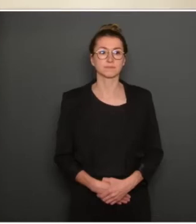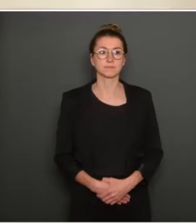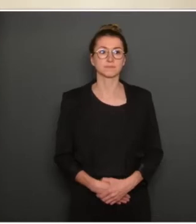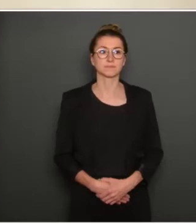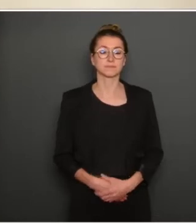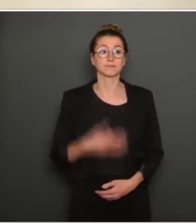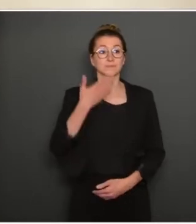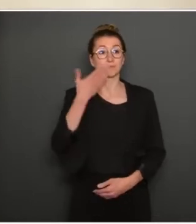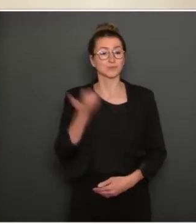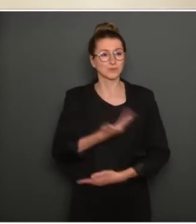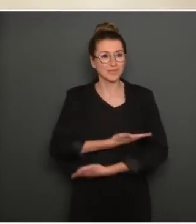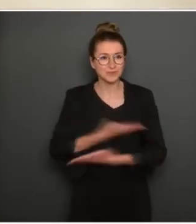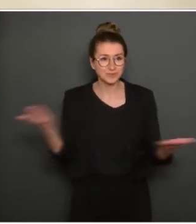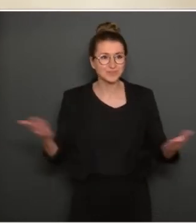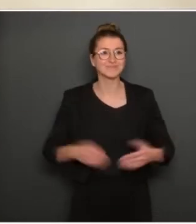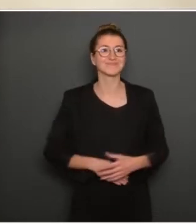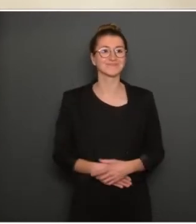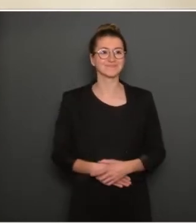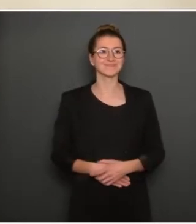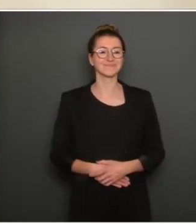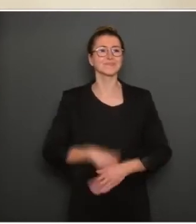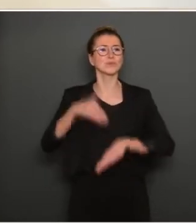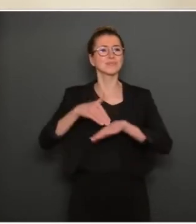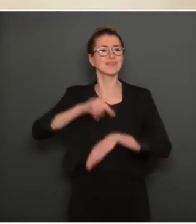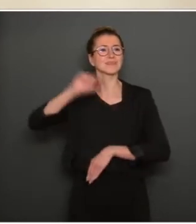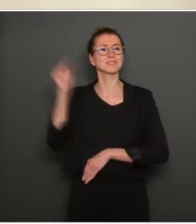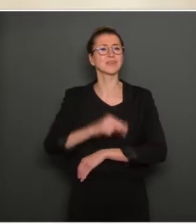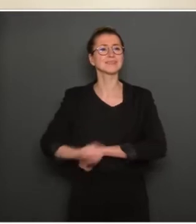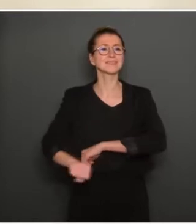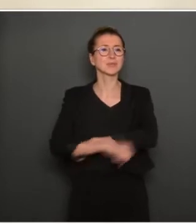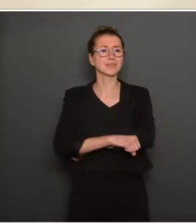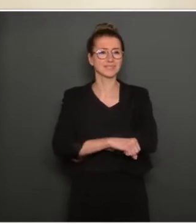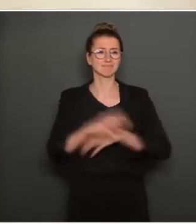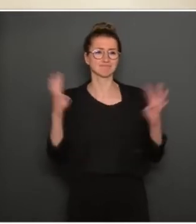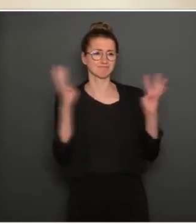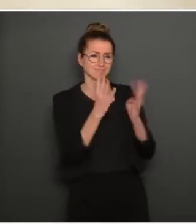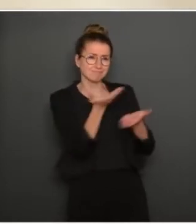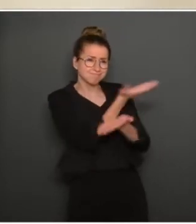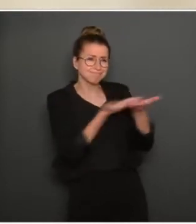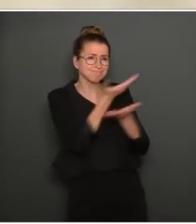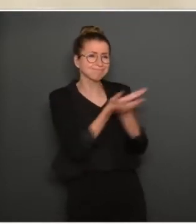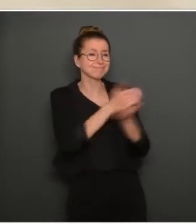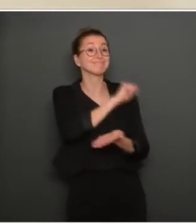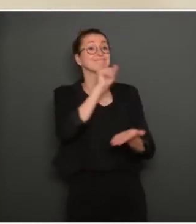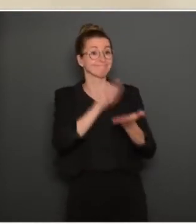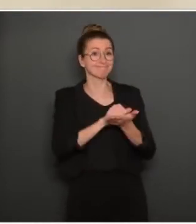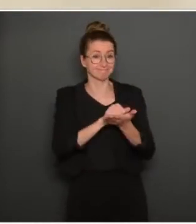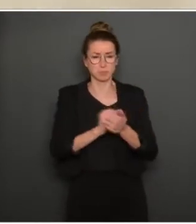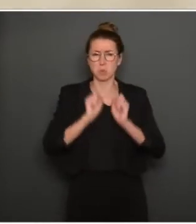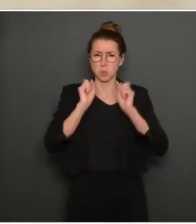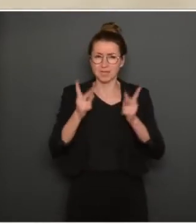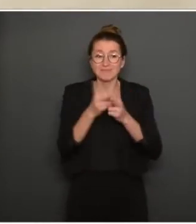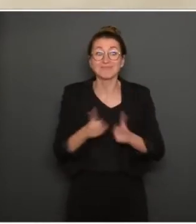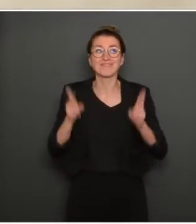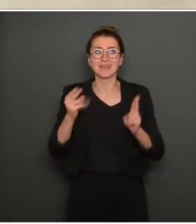Le Conseil national de sécurité s'est accordé pour un passage en phase 4 du déconfinement à